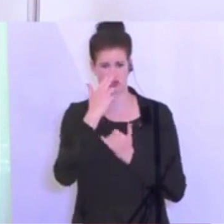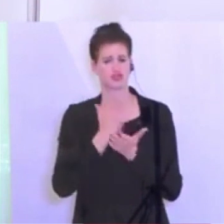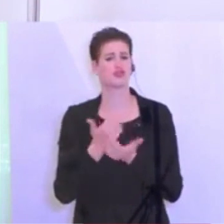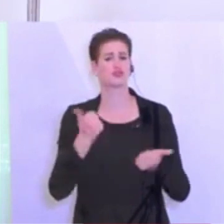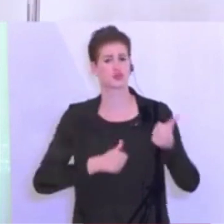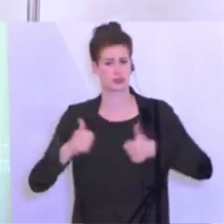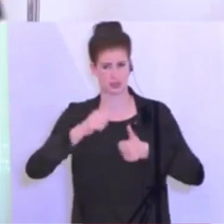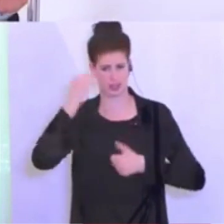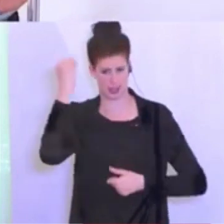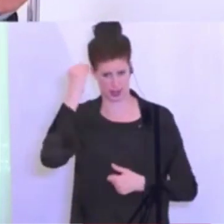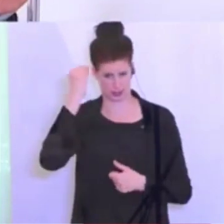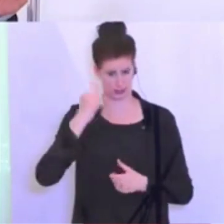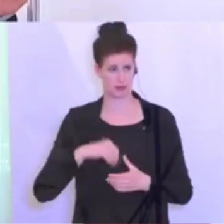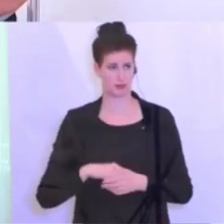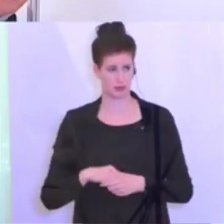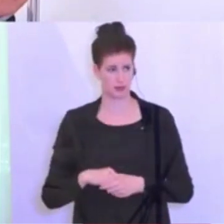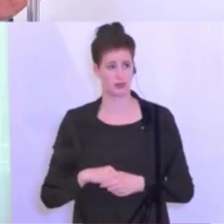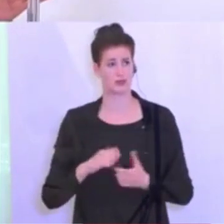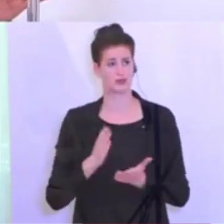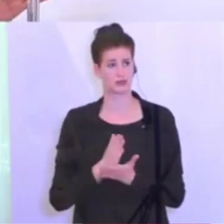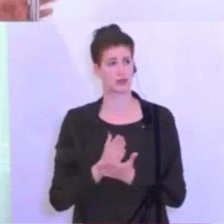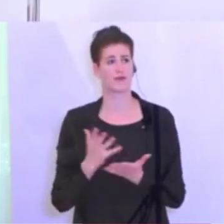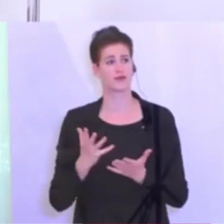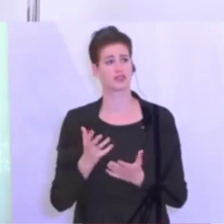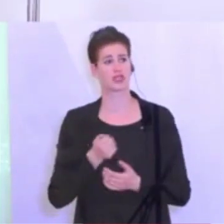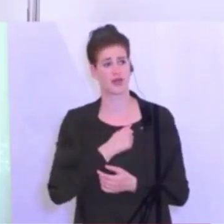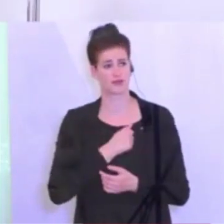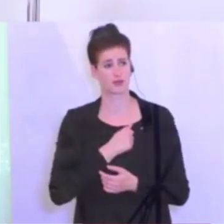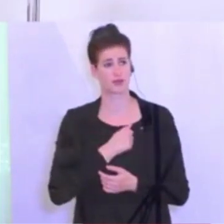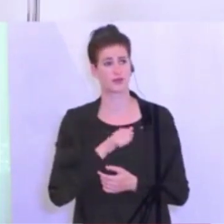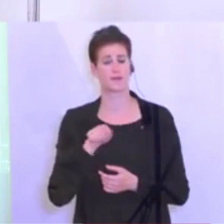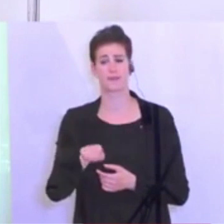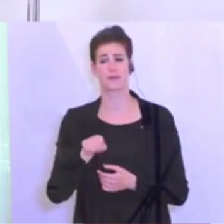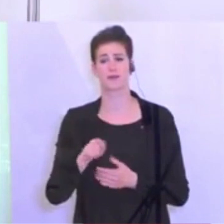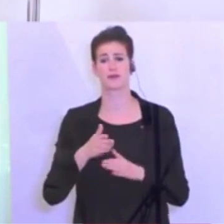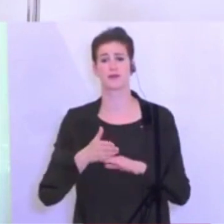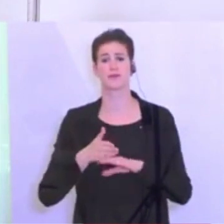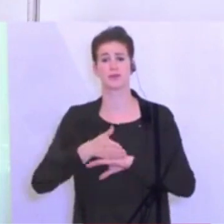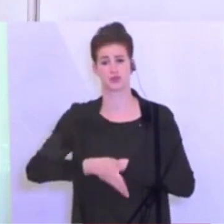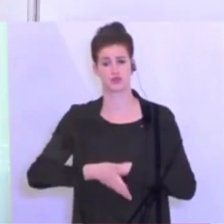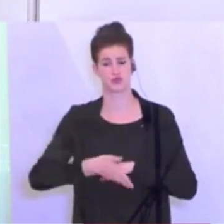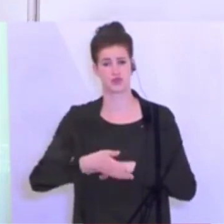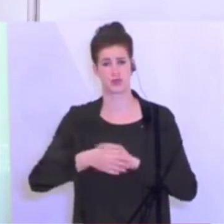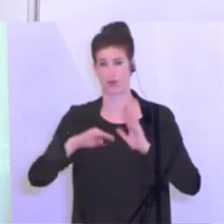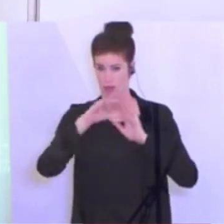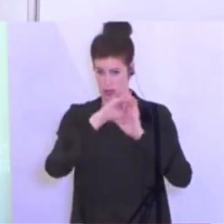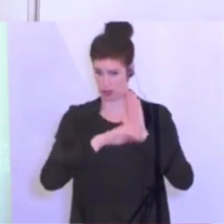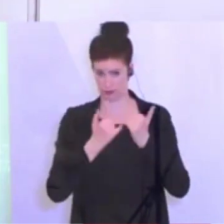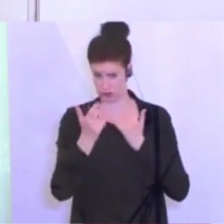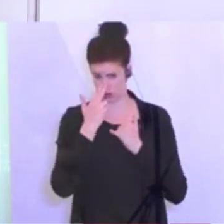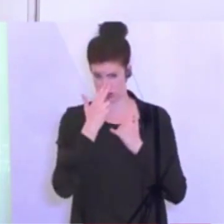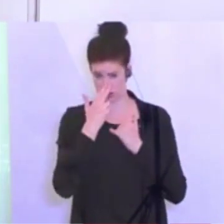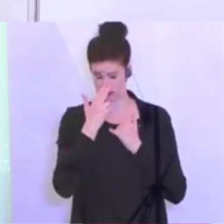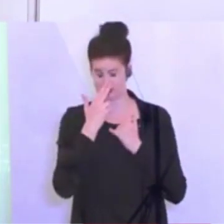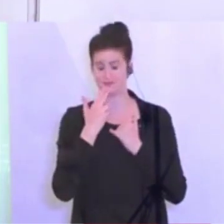vergleichbar gestalten. Und eigentlich haben wir es ja schon so hingebracht, dass hier die Besucherregeln für Veranstaltungen aller Art, typischerweise